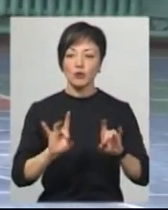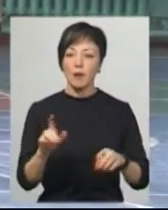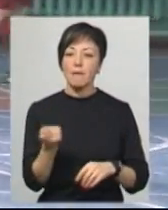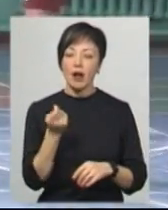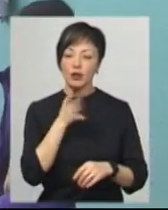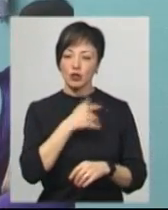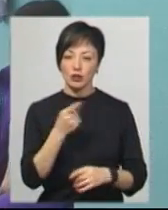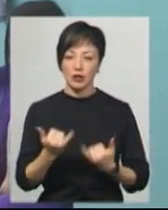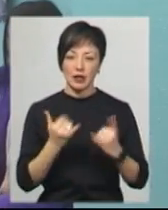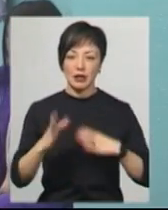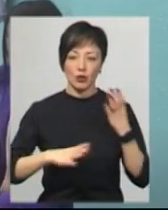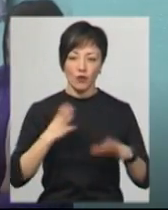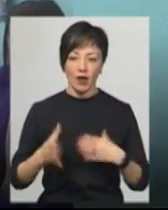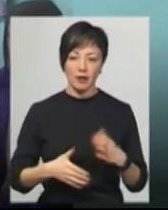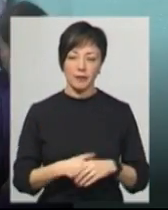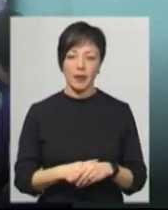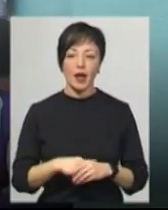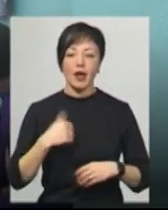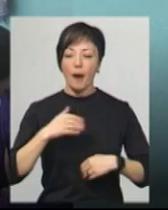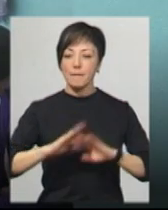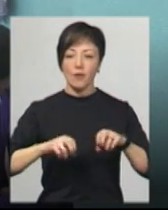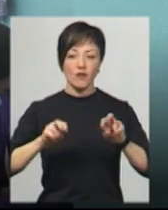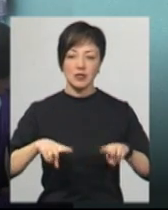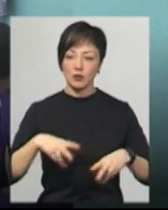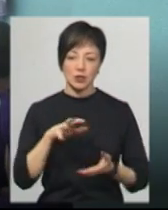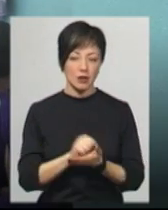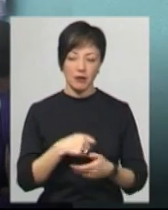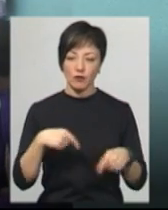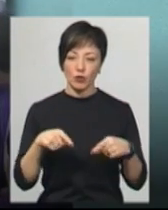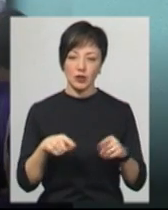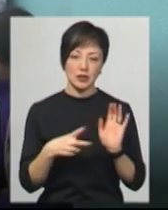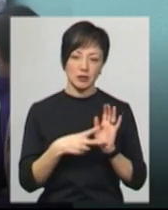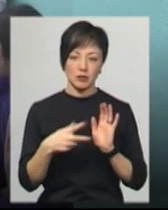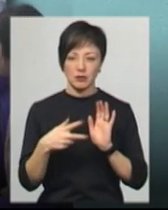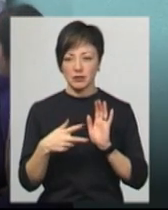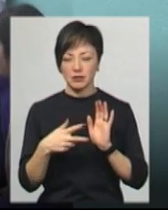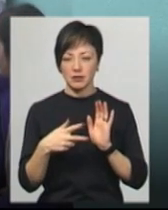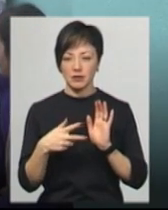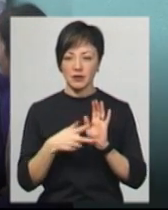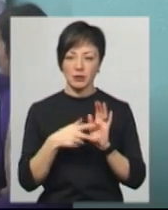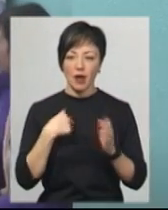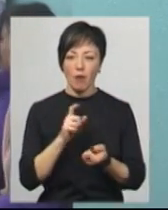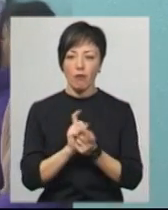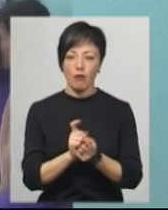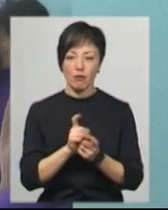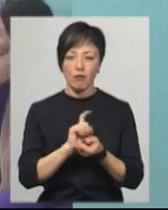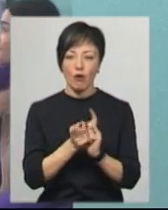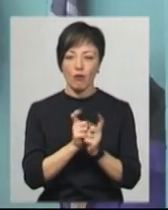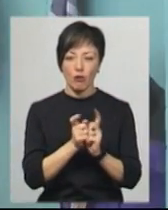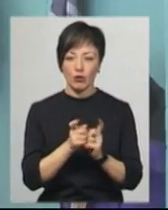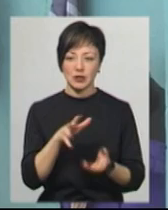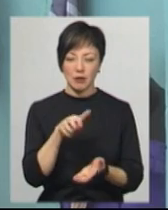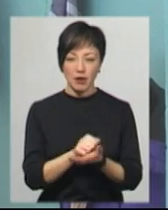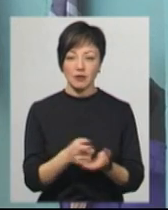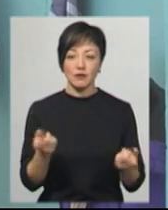часу для тренувань. Професійно не займався футболом, граю років з 6-7, займався боротьбою ще в своїм ворозі, також з 6-7 років.